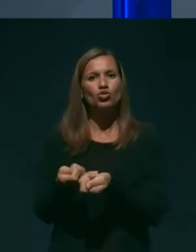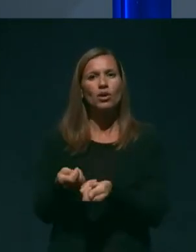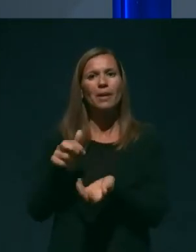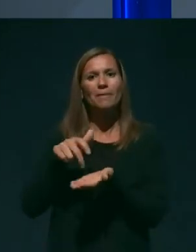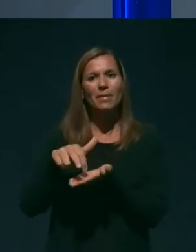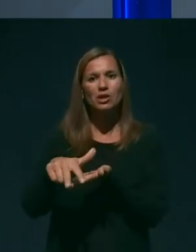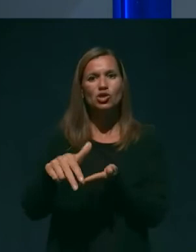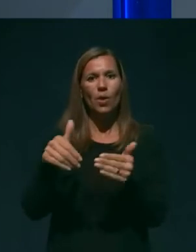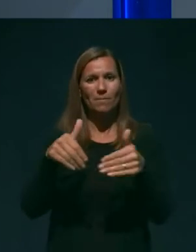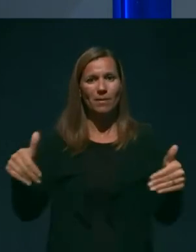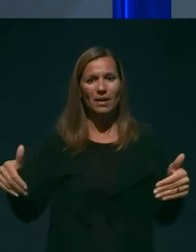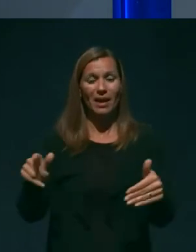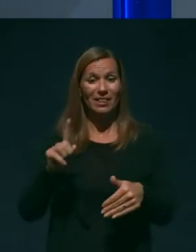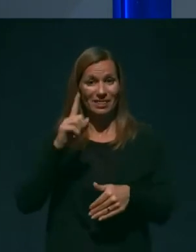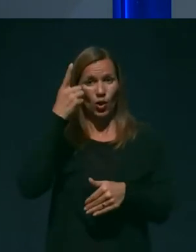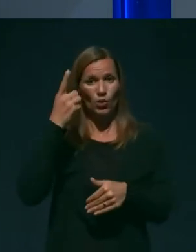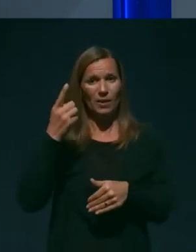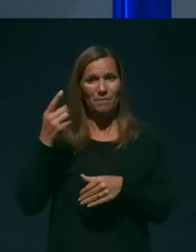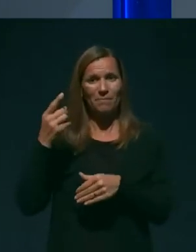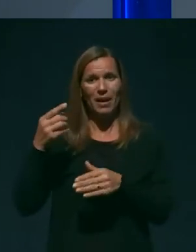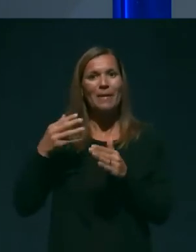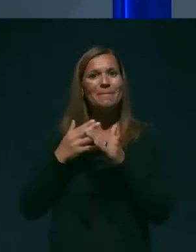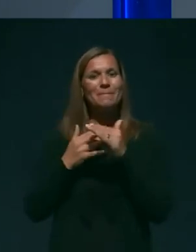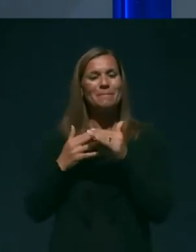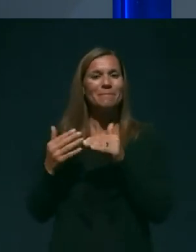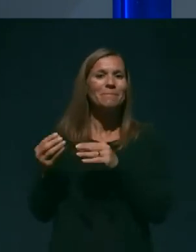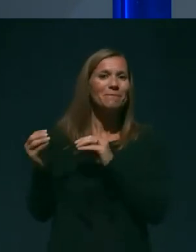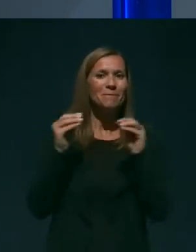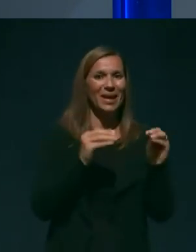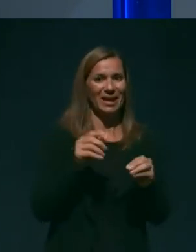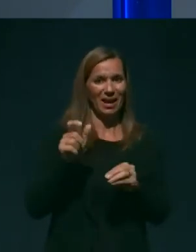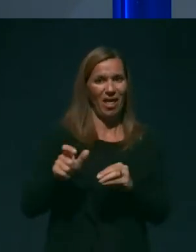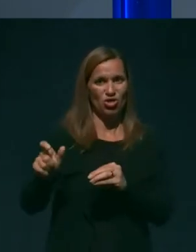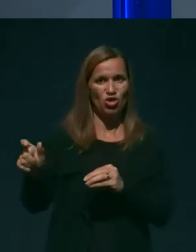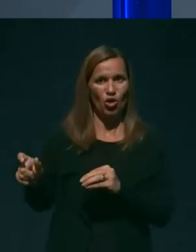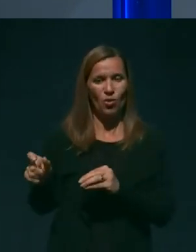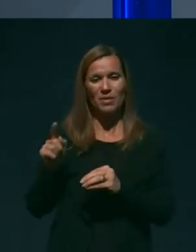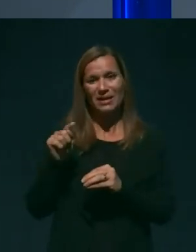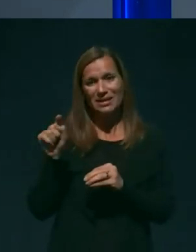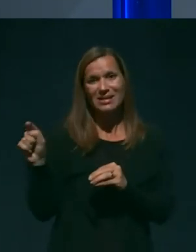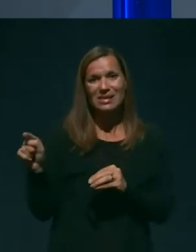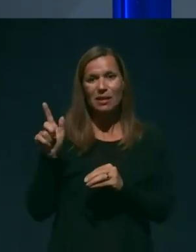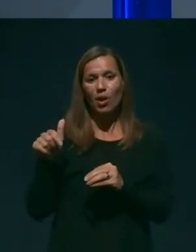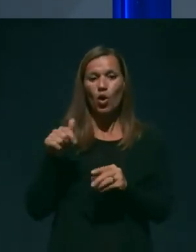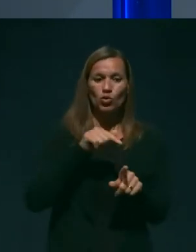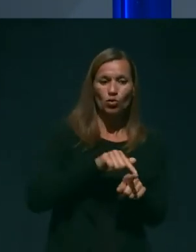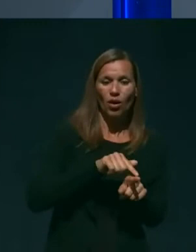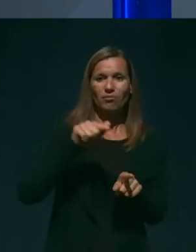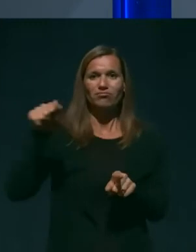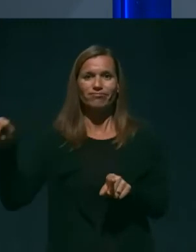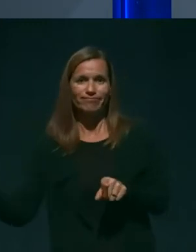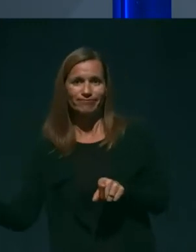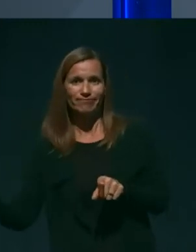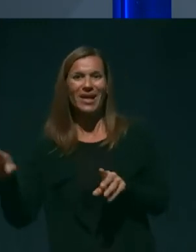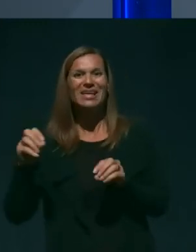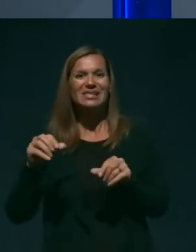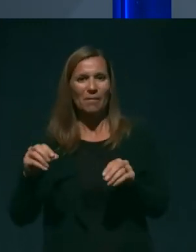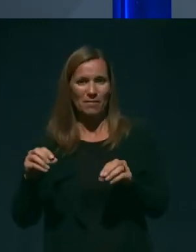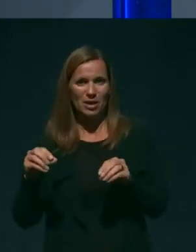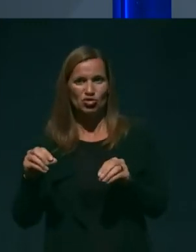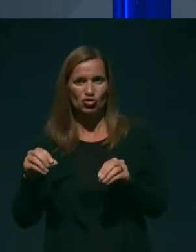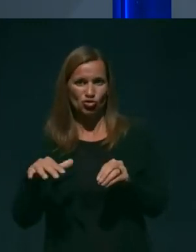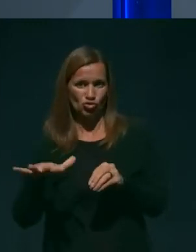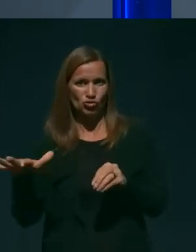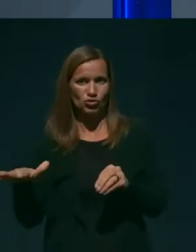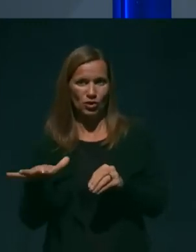dnevnim migrantom in tistim, ki imajo na eni ali drugi strani meje svoje zemlišče in prestopajo